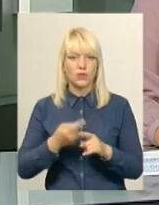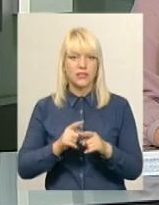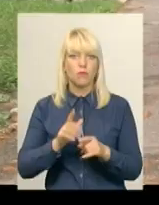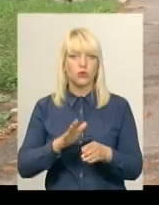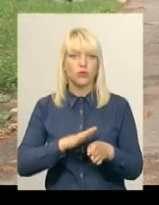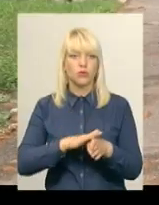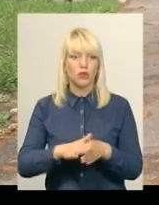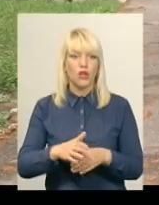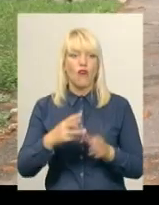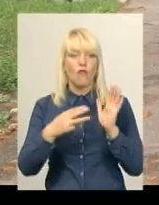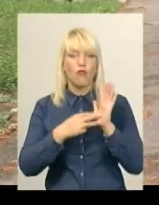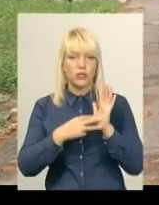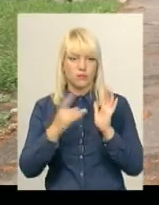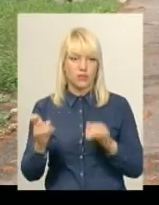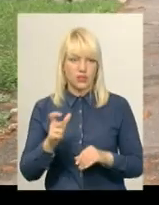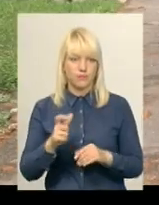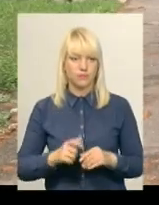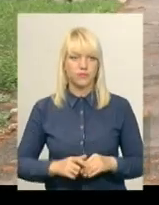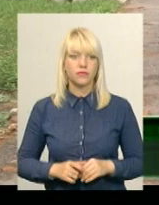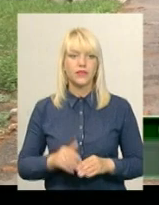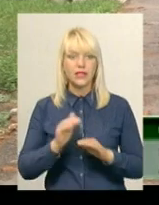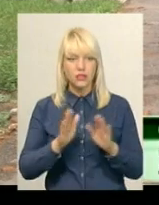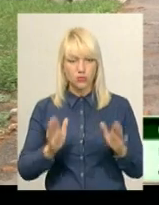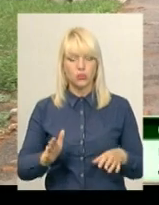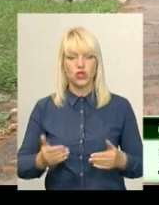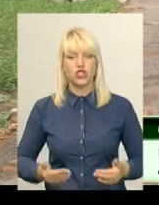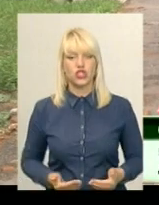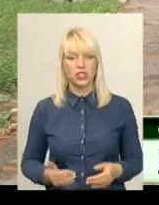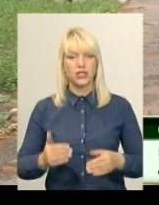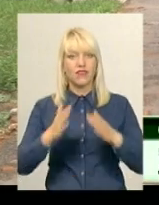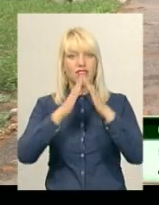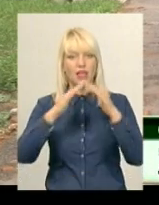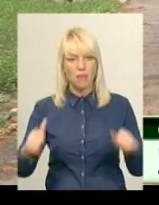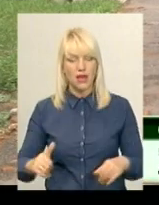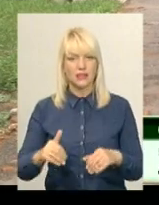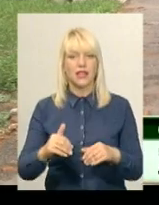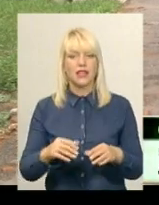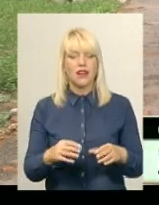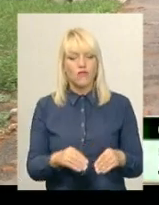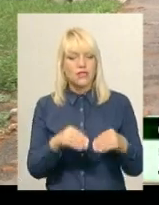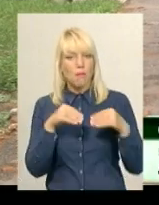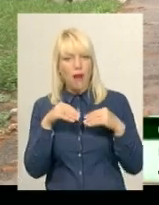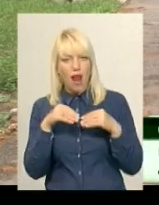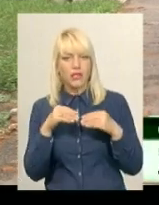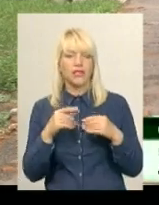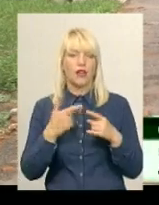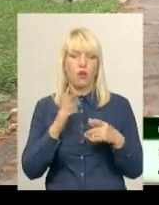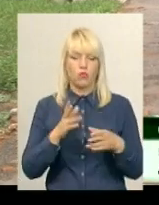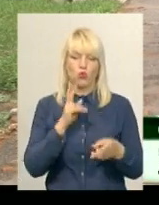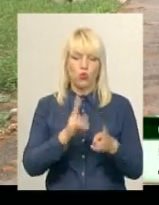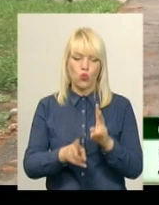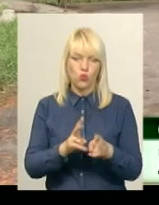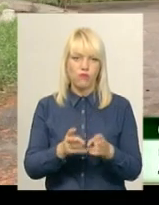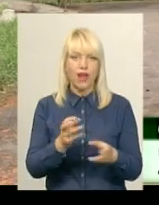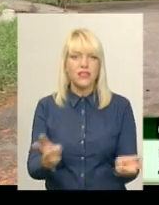Діти будуть жити в наметах, в спальниках, ночувати будуть їсти, готувати в польових умовах, на